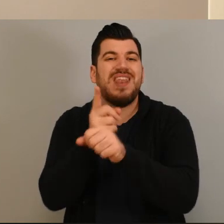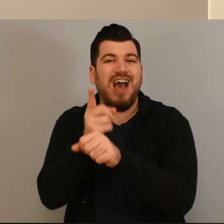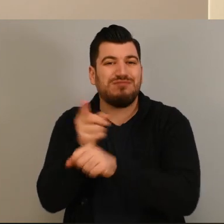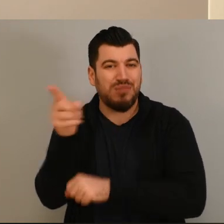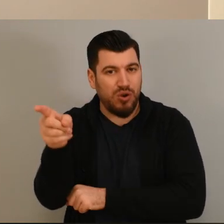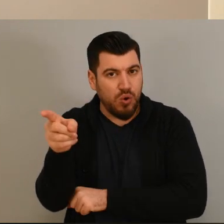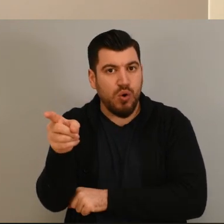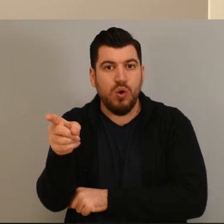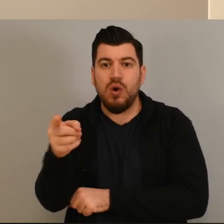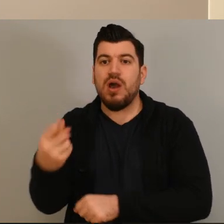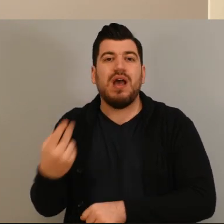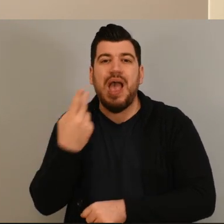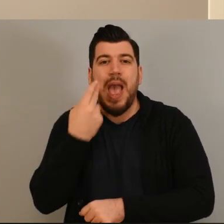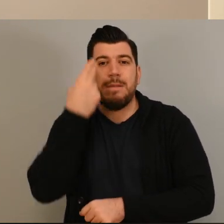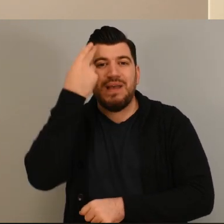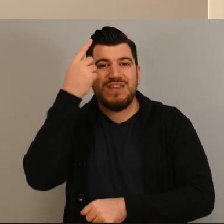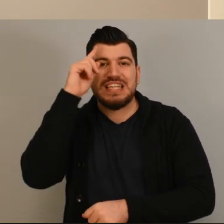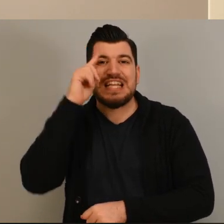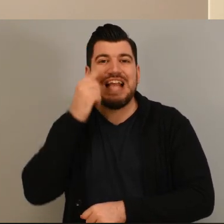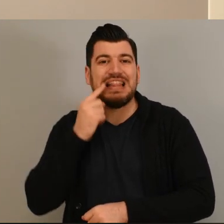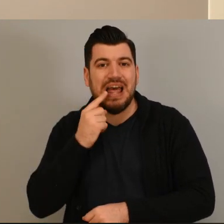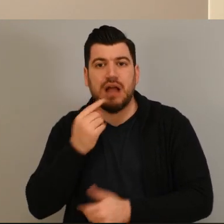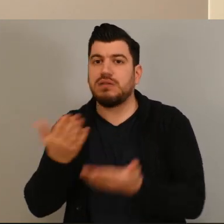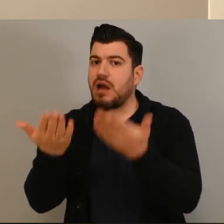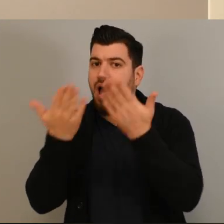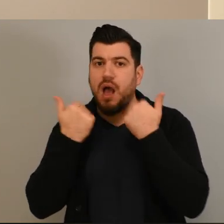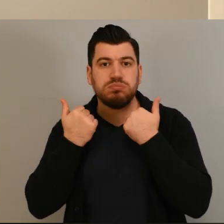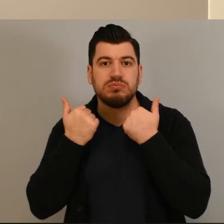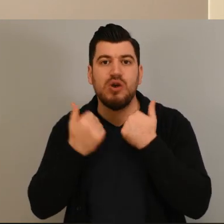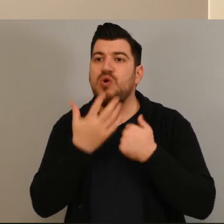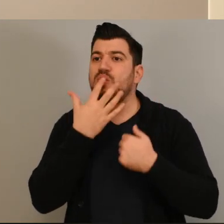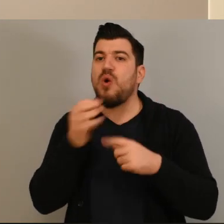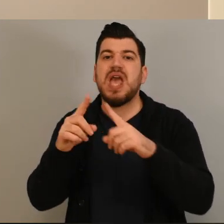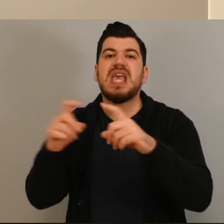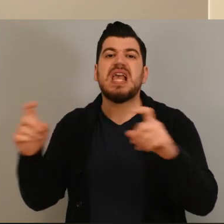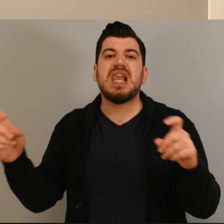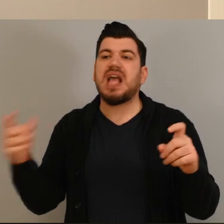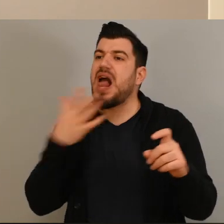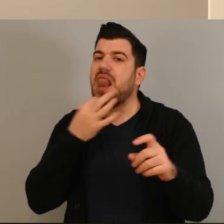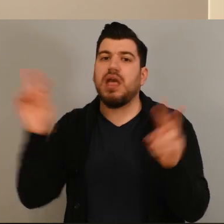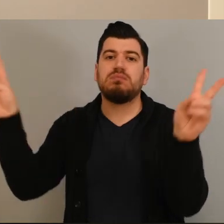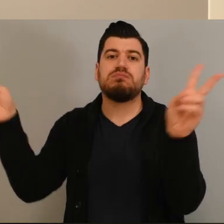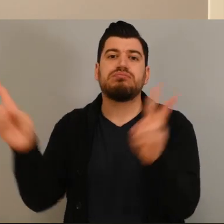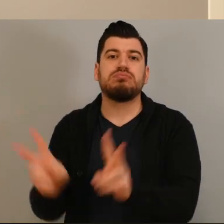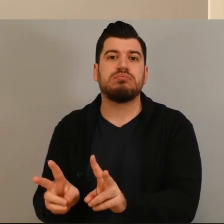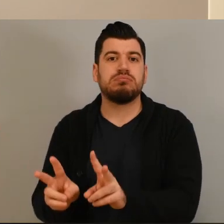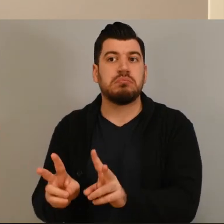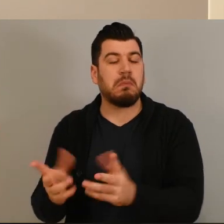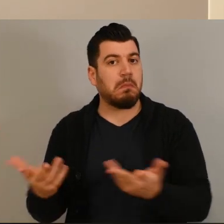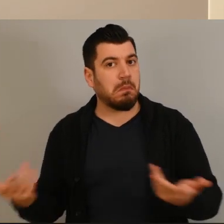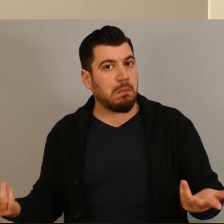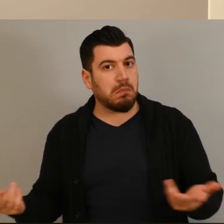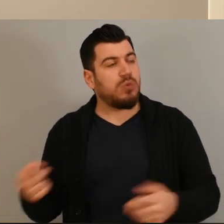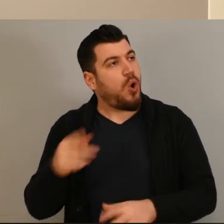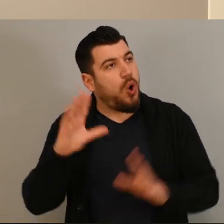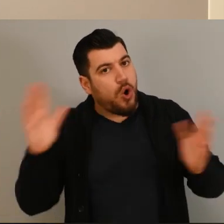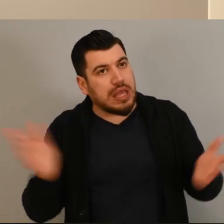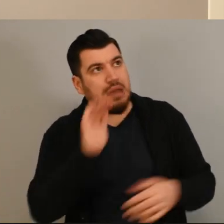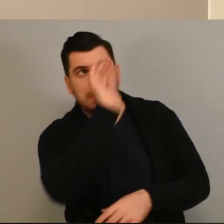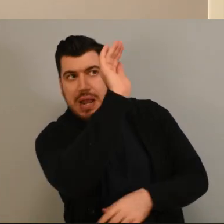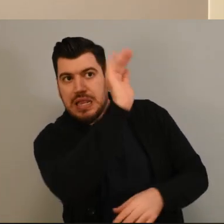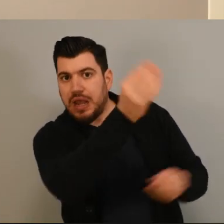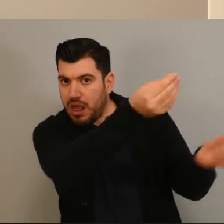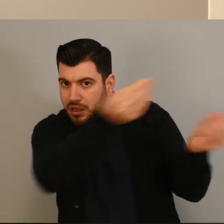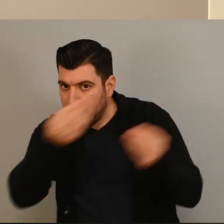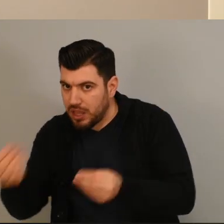του Ναυπλίου το να γίνονται επεμβάσεις για καταράκτη. Λείπουν λέει αναλώσιμα υλικά. Αυτό είναι ένα θέμα που θα έρθει μια